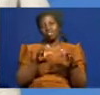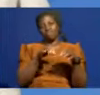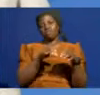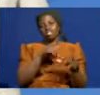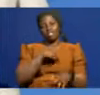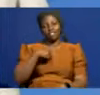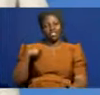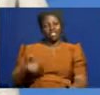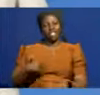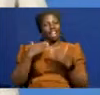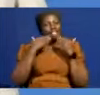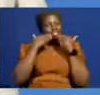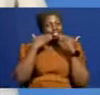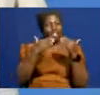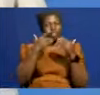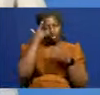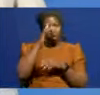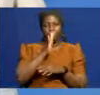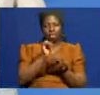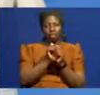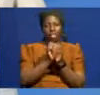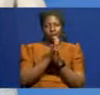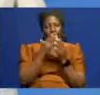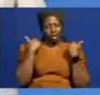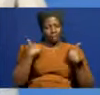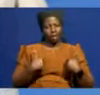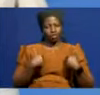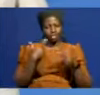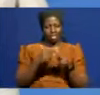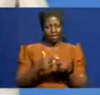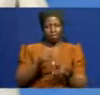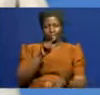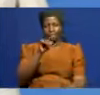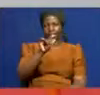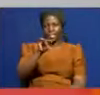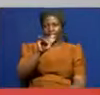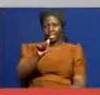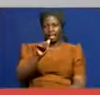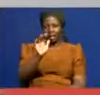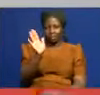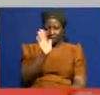china. Asanta kwa kuwa nami, miminiza kia pang. Kwa heri. Kuhusu utamaduni na